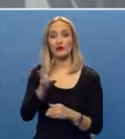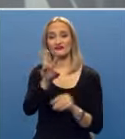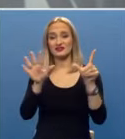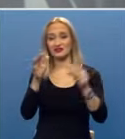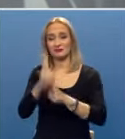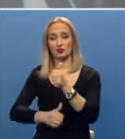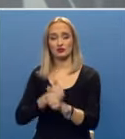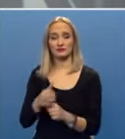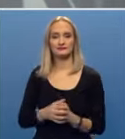godina.